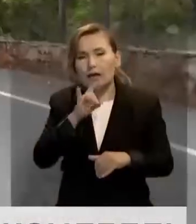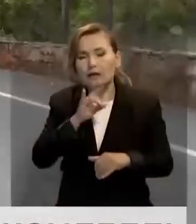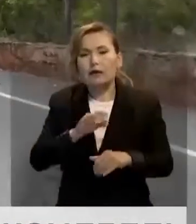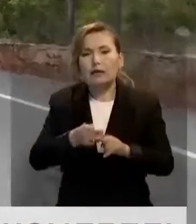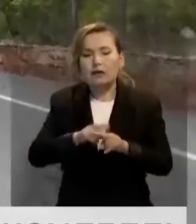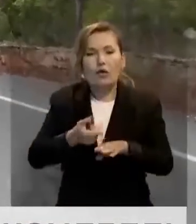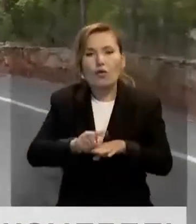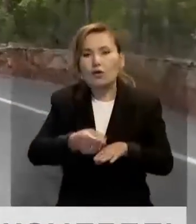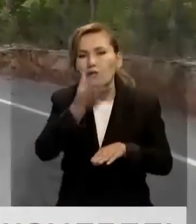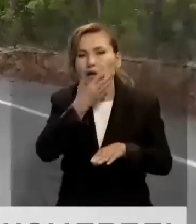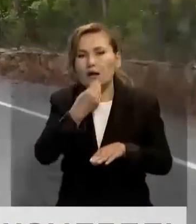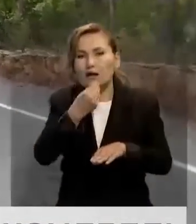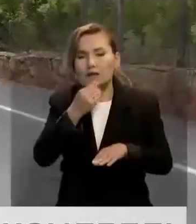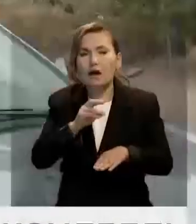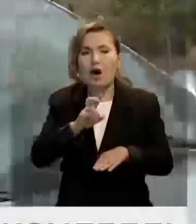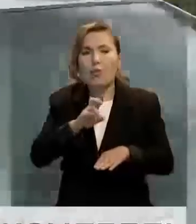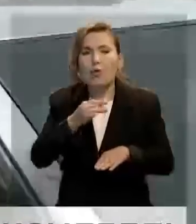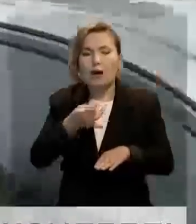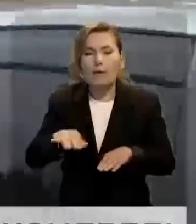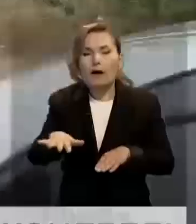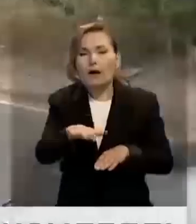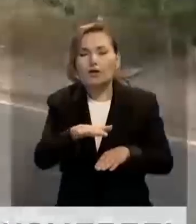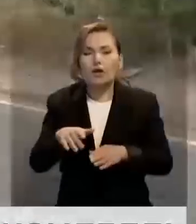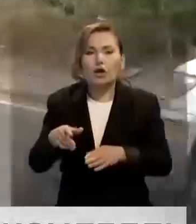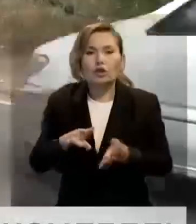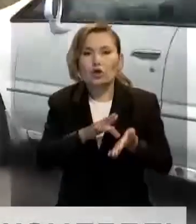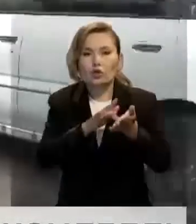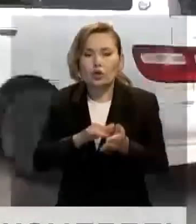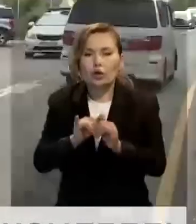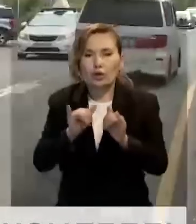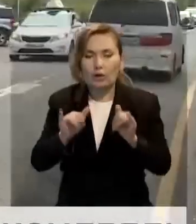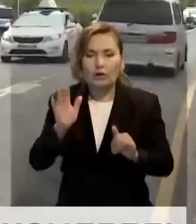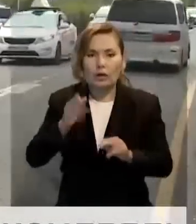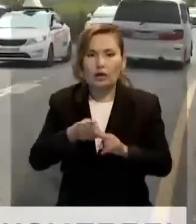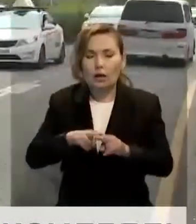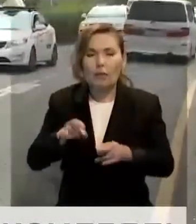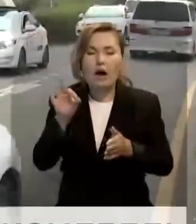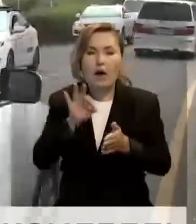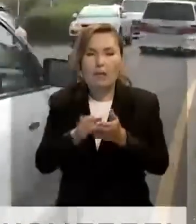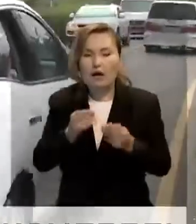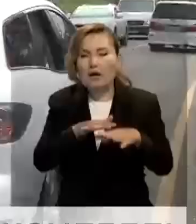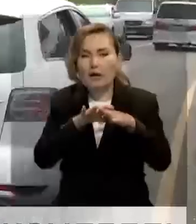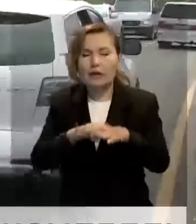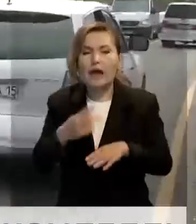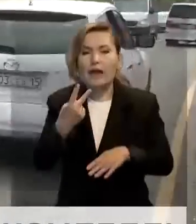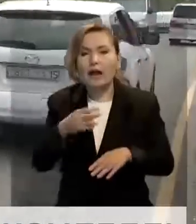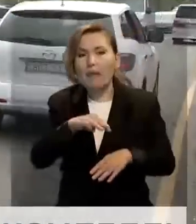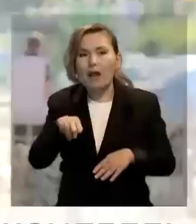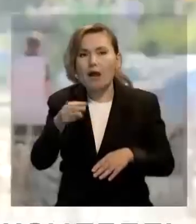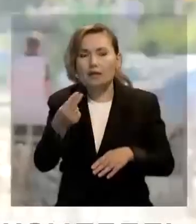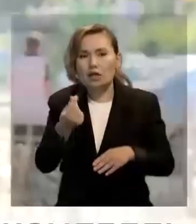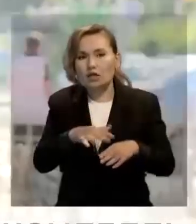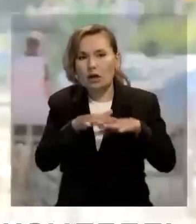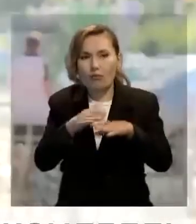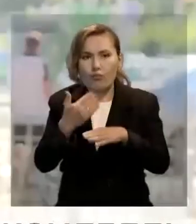маржанына боланған бұрабайды да болашақта туристік инфрақұрлым барынша дамыйды. Бұл мақсатқа қазынадан 2 миллиард тенге бөлінді.